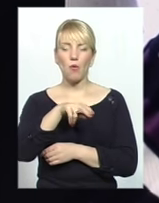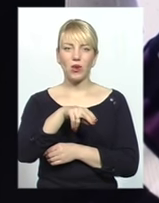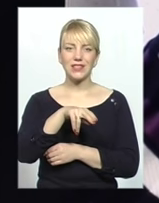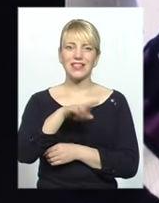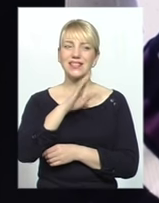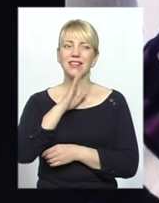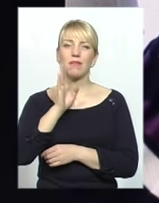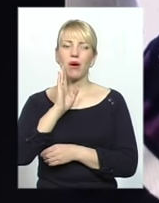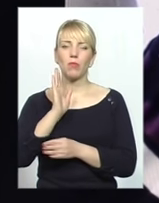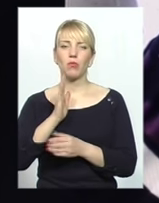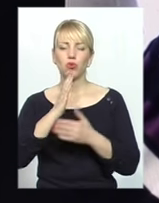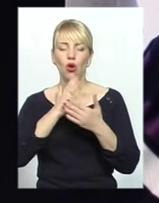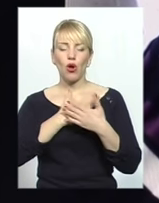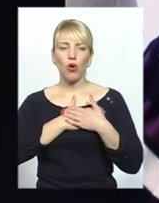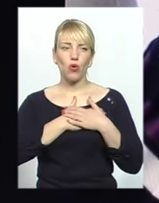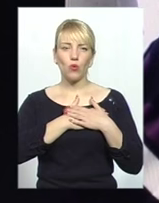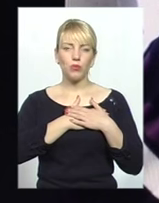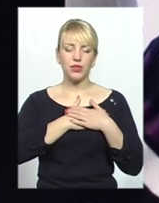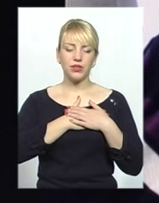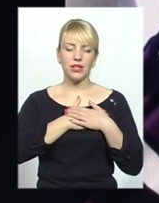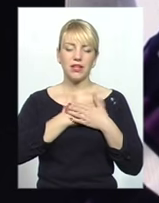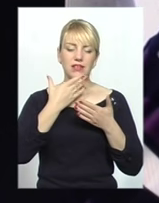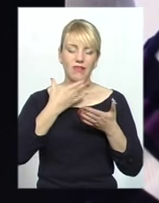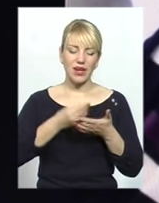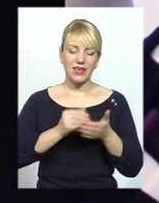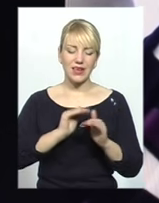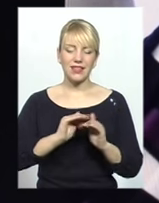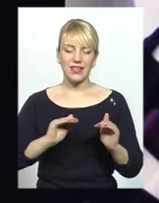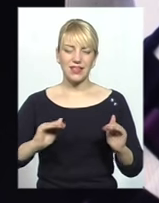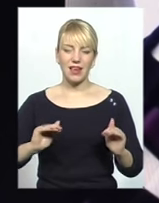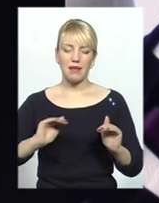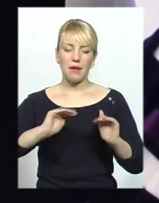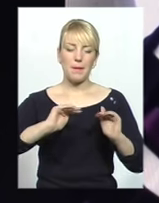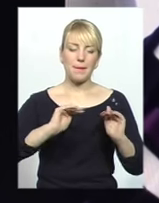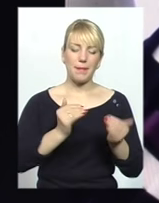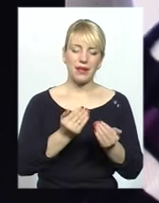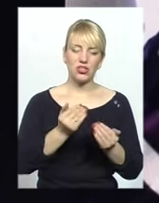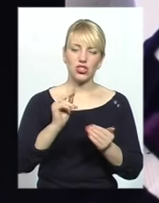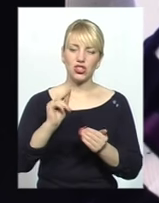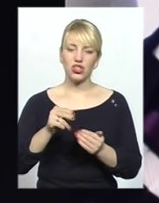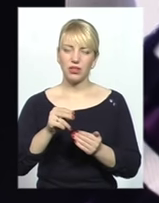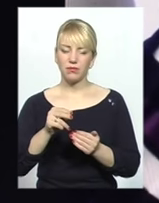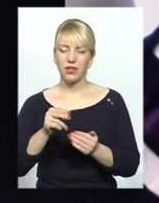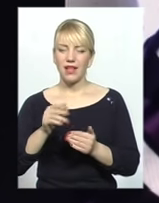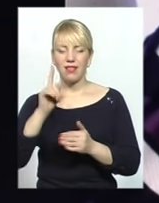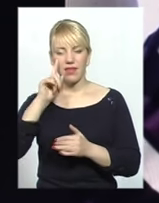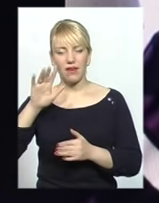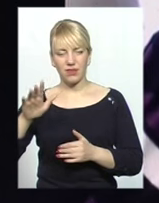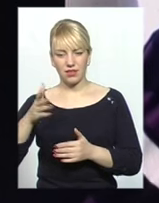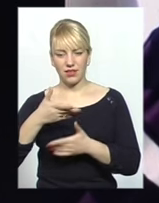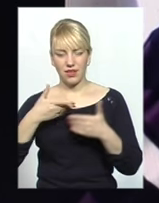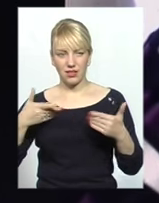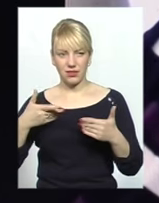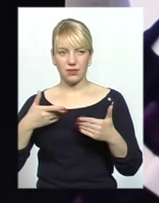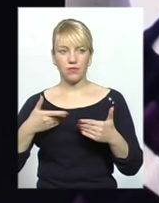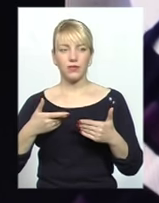своїх дітей менше, ніж ненавидити нас. Ось поки вони ненавидять нас більше, ніж любять своїх дітей,